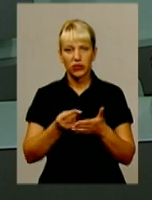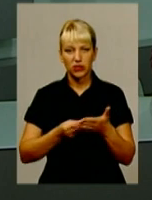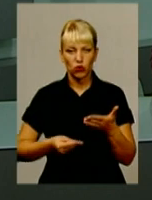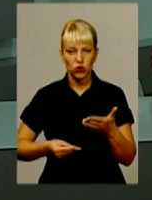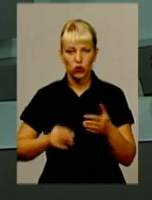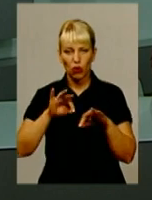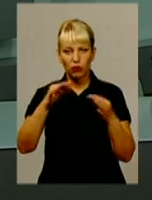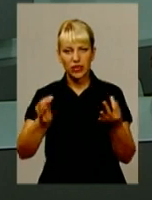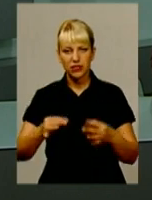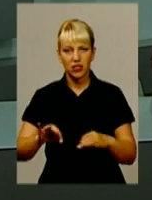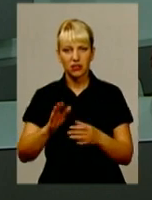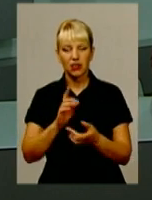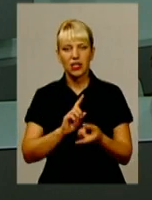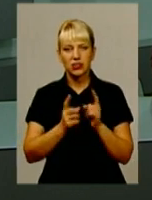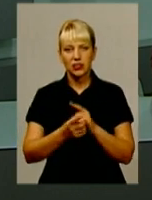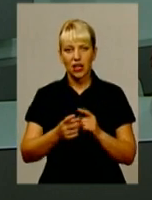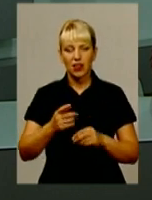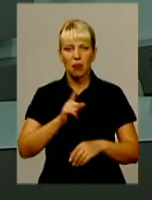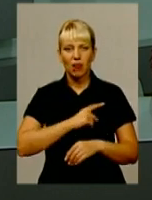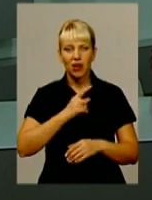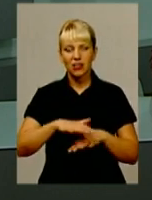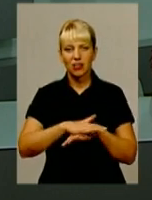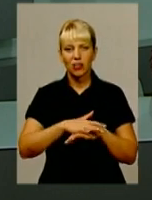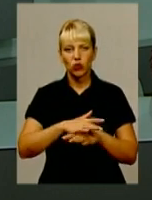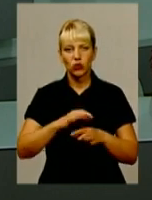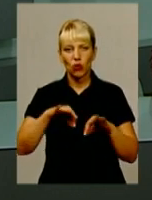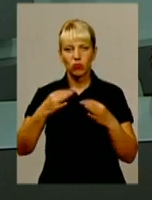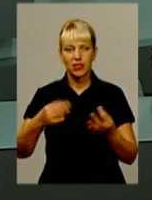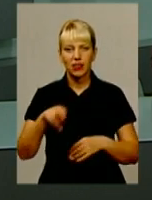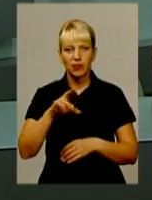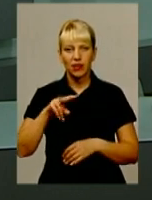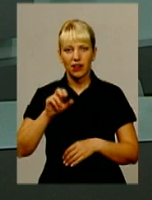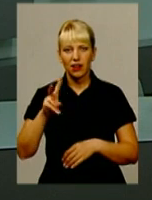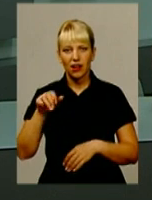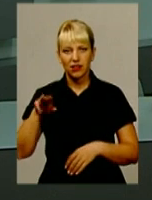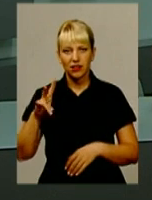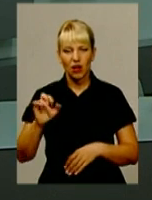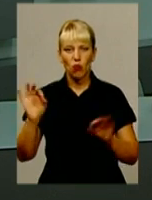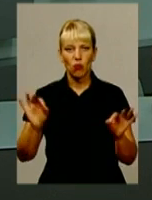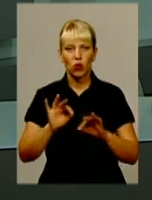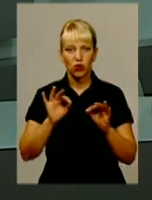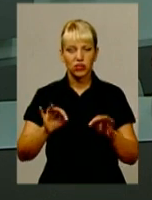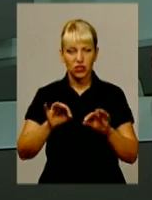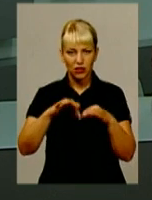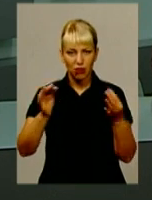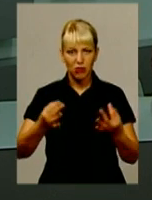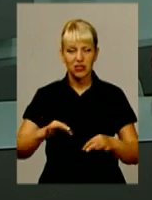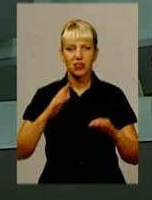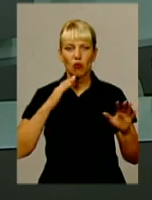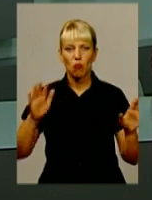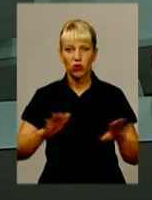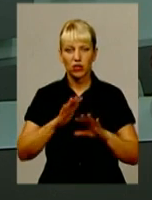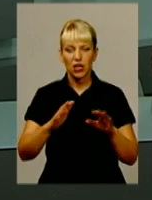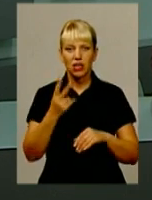-ужиткового мистецтва стала майстер народного мистецтва Світлана Делікатна. У галузі музичного мистецтва та фольклору лауреатів